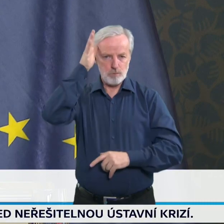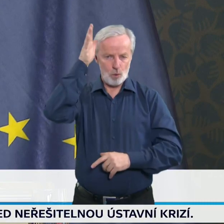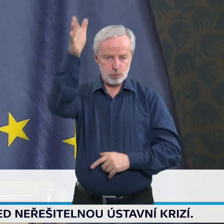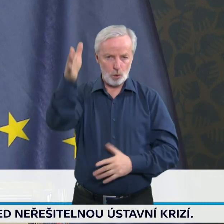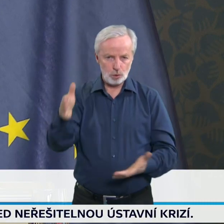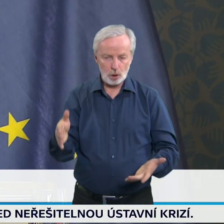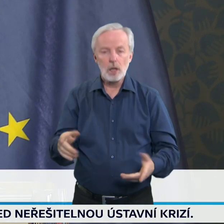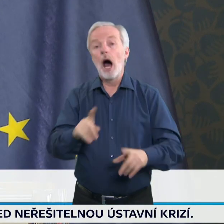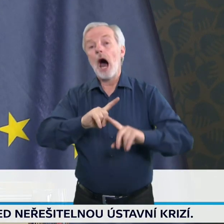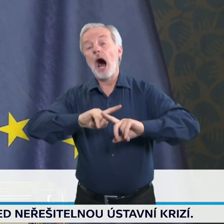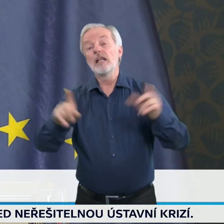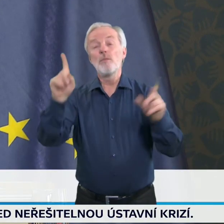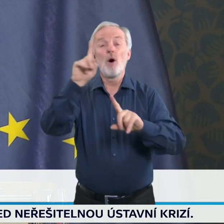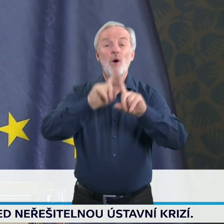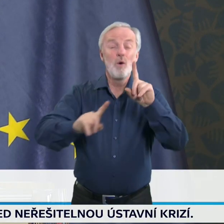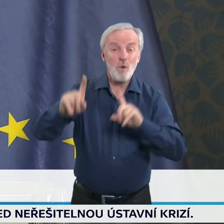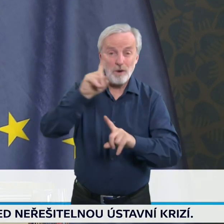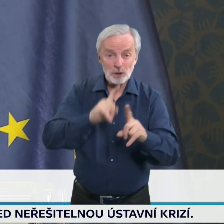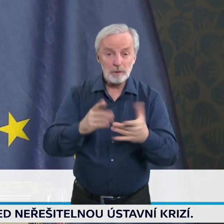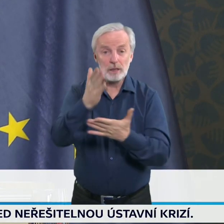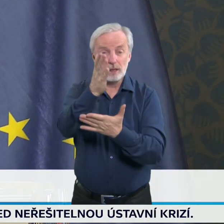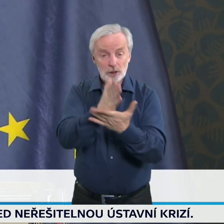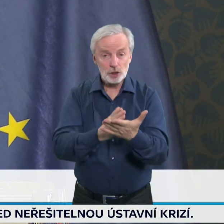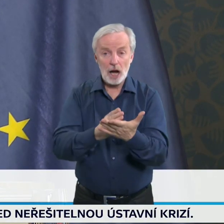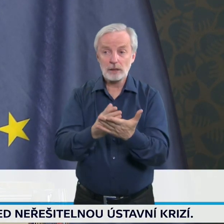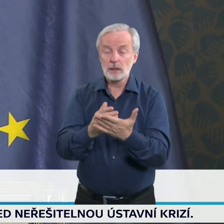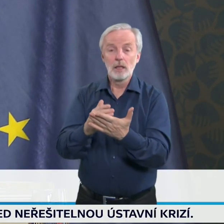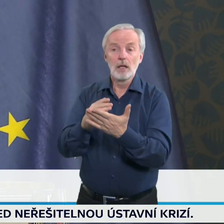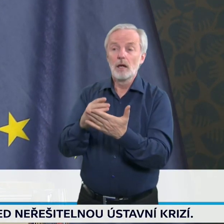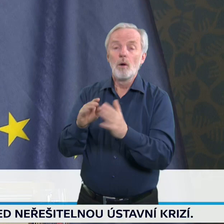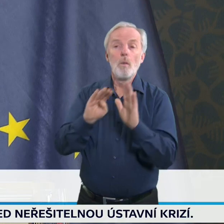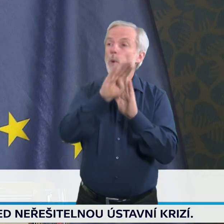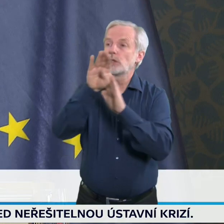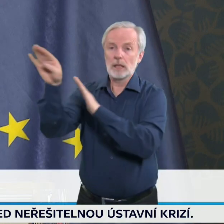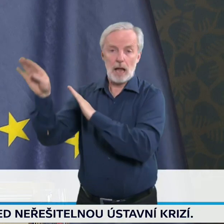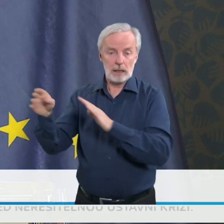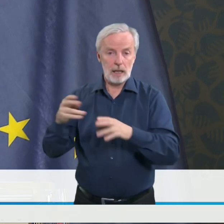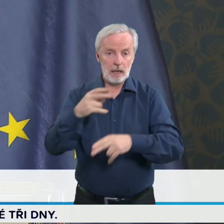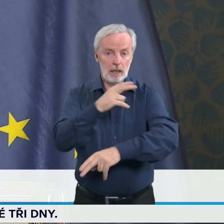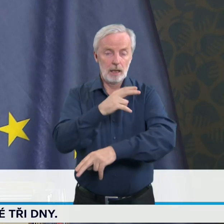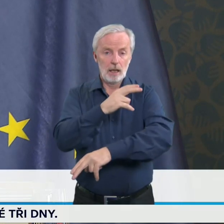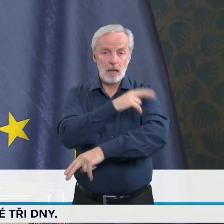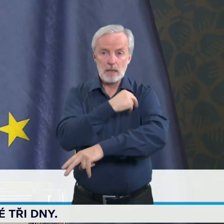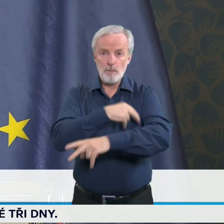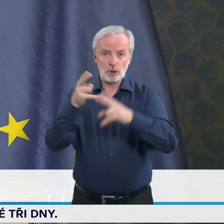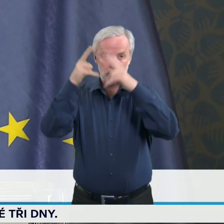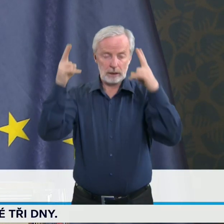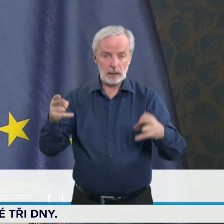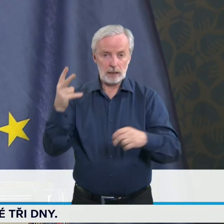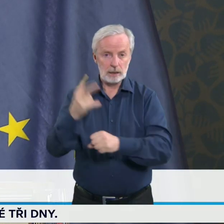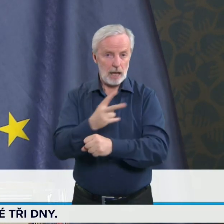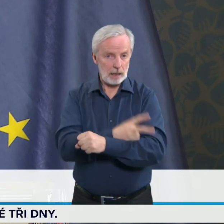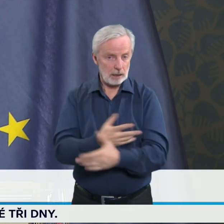zvažujete, že byste třeba část z toho poskytli státním nemocnicím a zmodernizovali taky jejich výbavu a